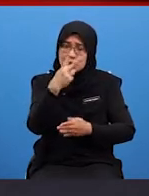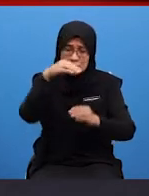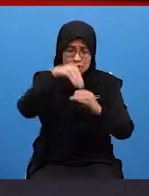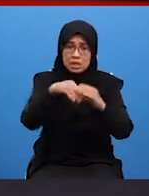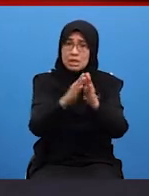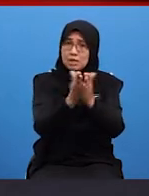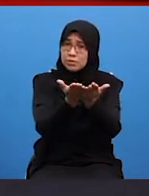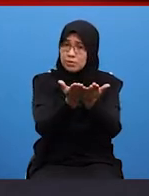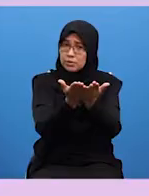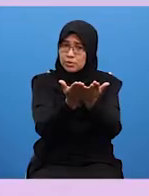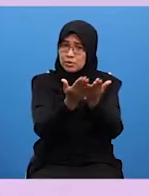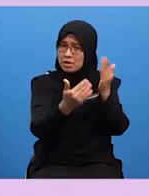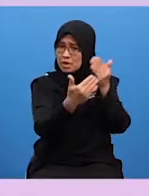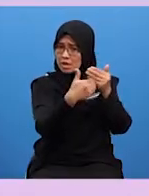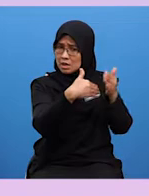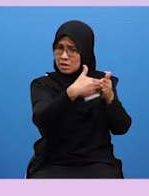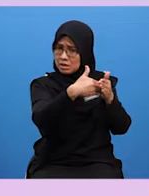Lihatlah paparan slide ini